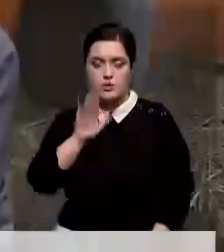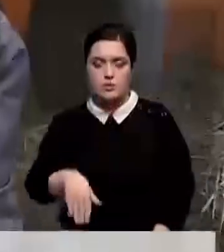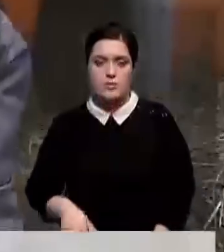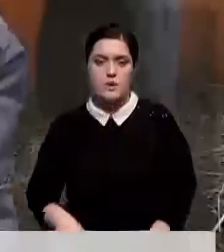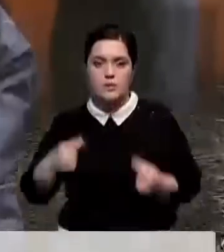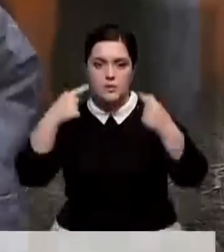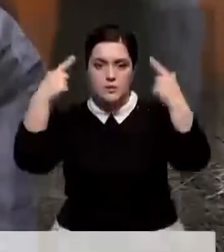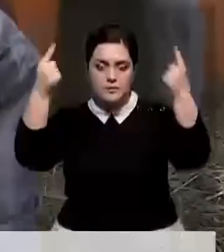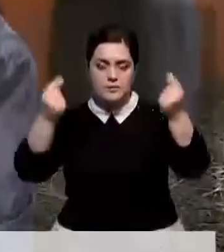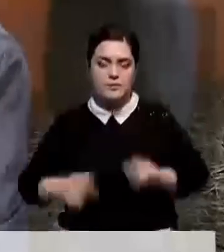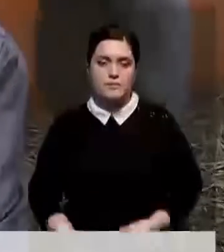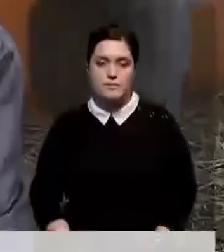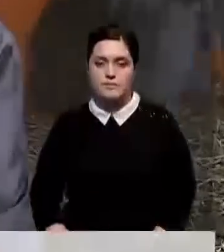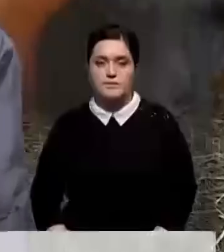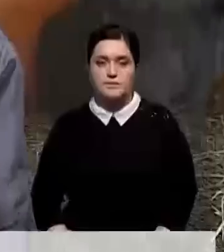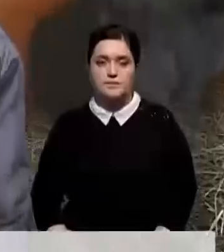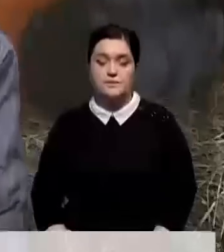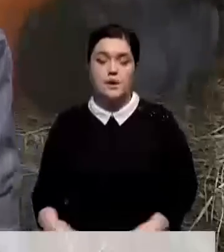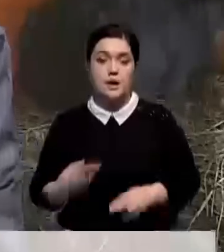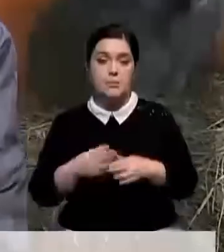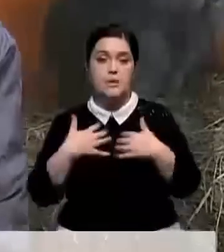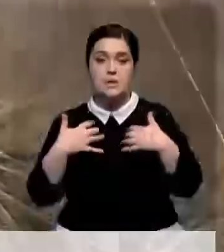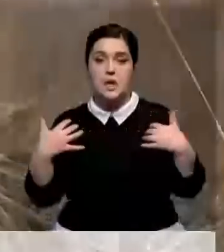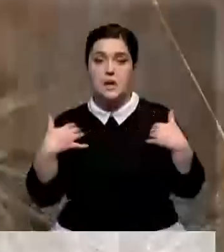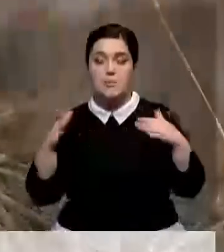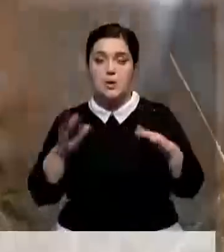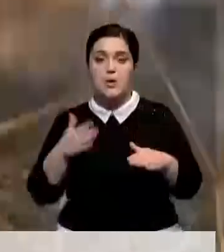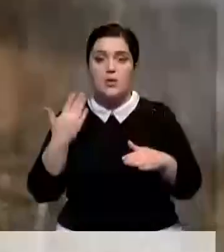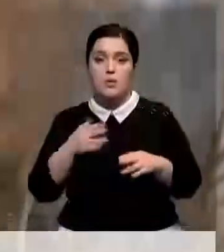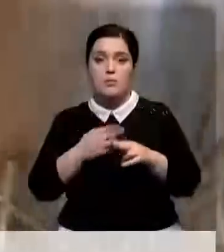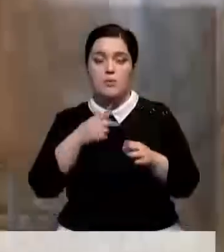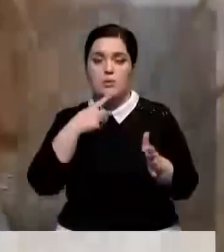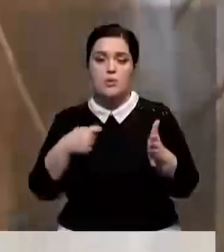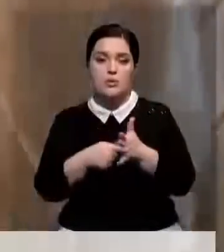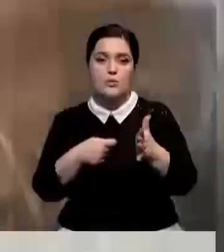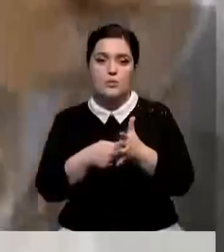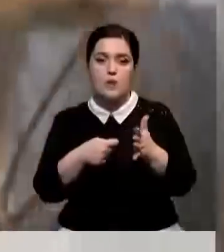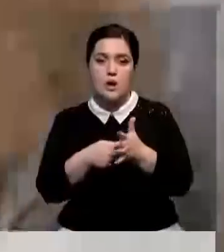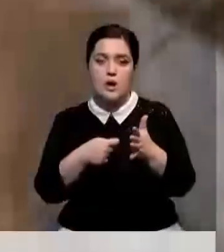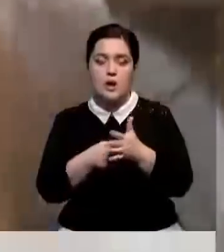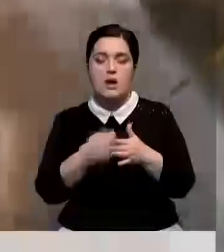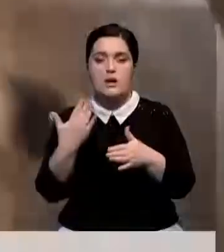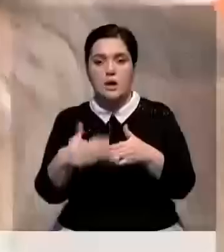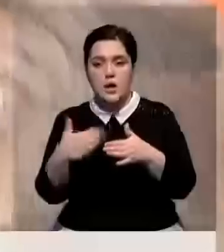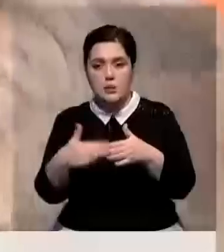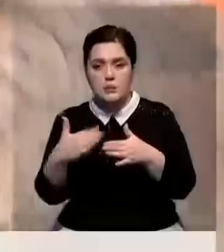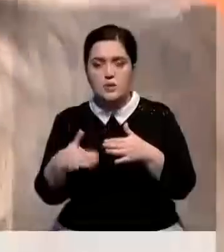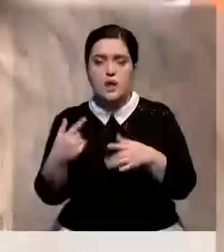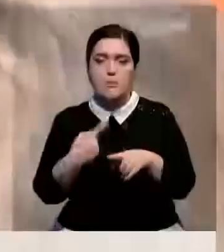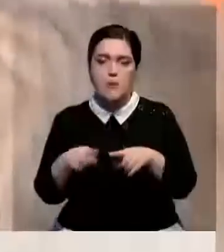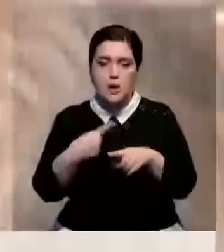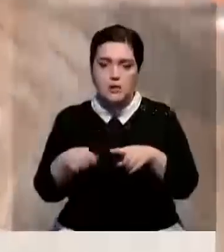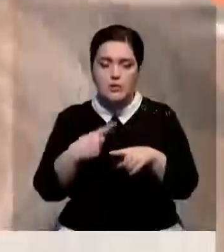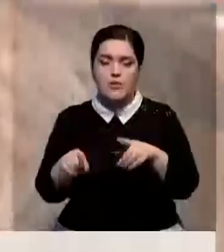Вот так держат. В зоопарках кроликов уже перевели на усиленный рацион. Сено, овес, капуста и морковка. На